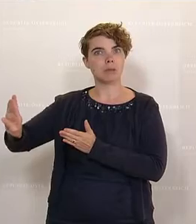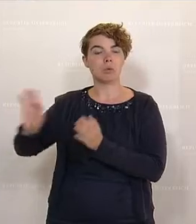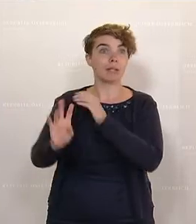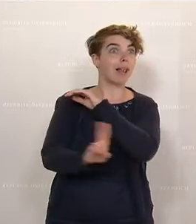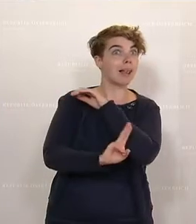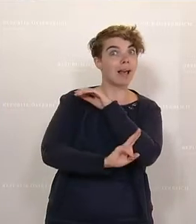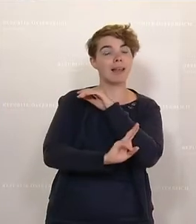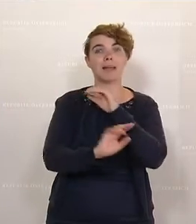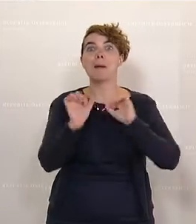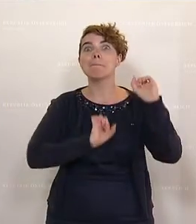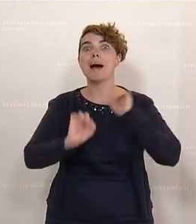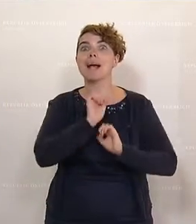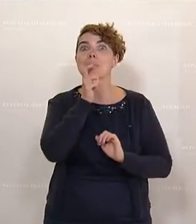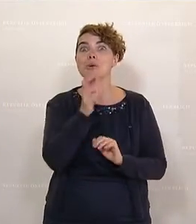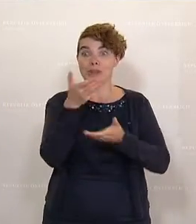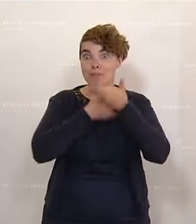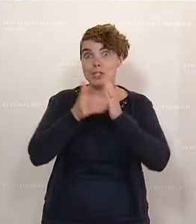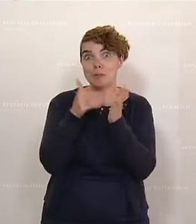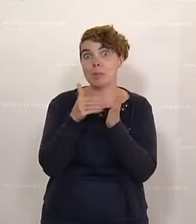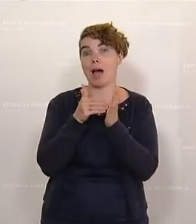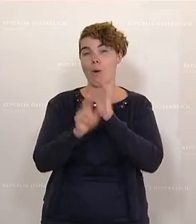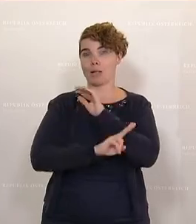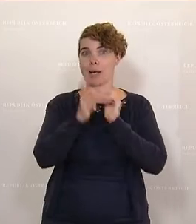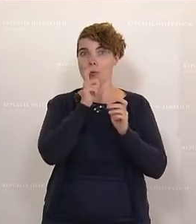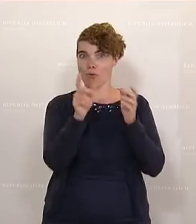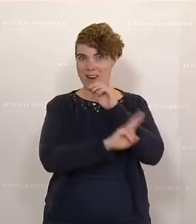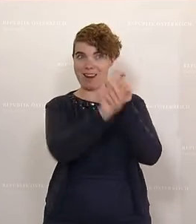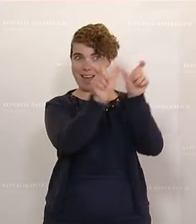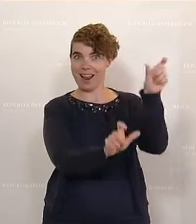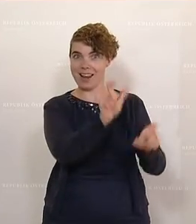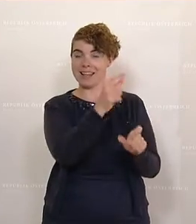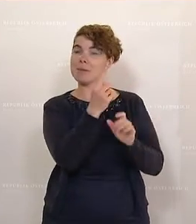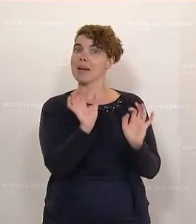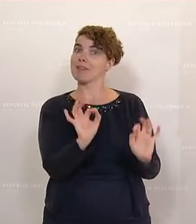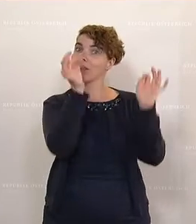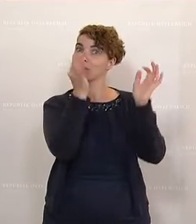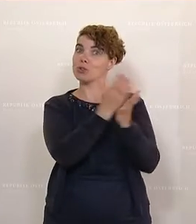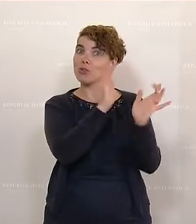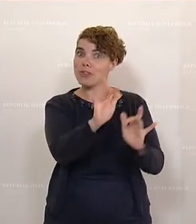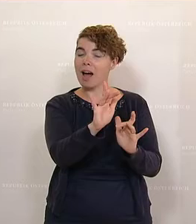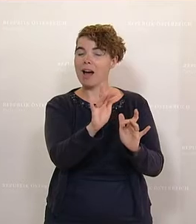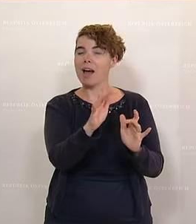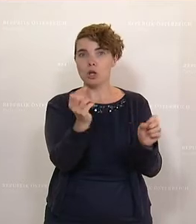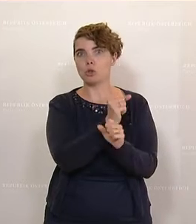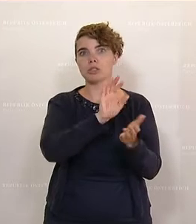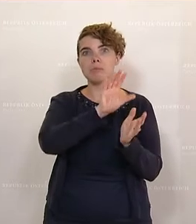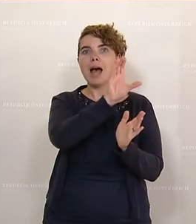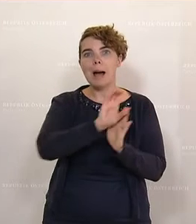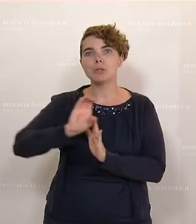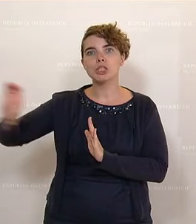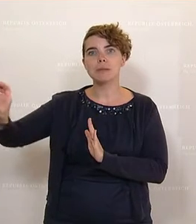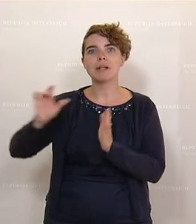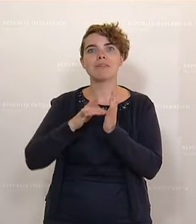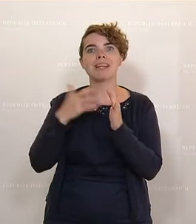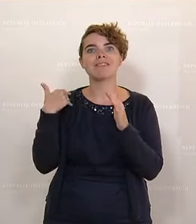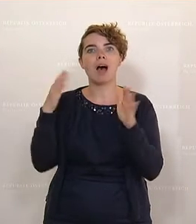das heißt wir brauchen sie in dem Land, die Wirtschaft braucht sie, sich qualifiziert haben, abschiebt, nur weil sie als Asylwerber ins Land gekommen sind.